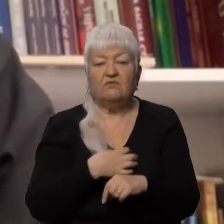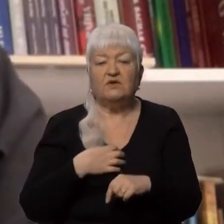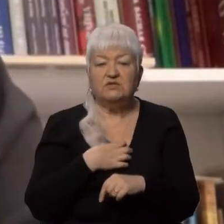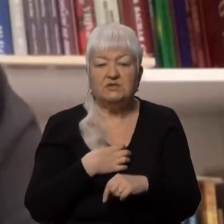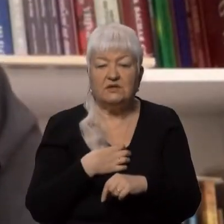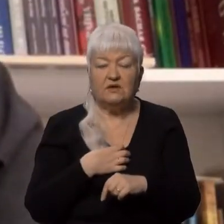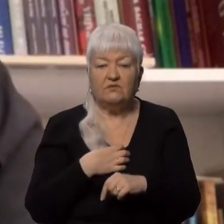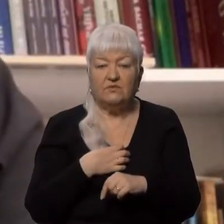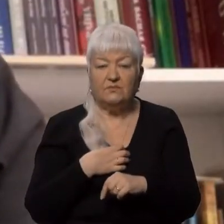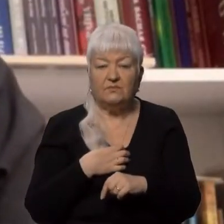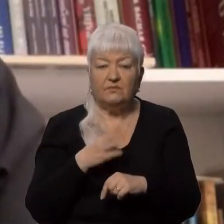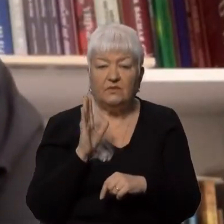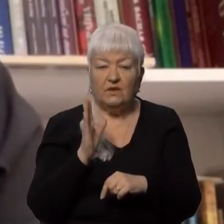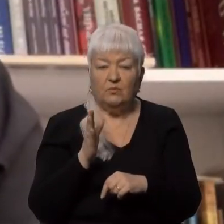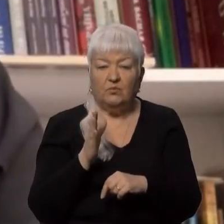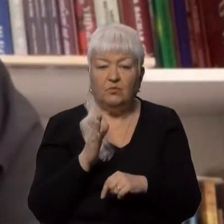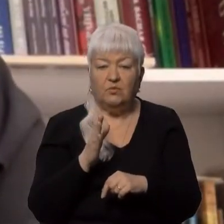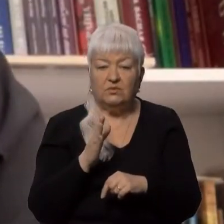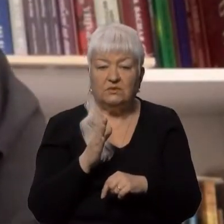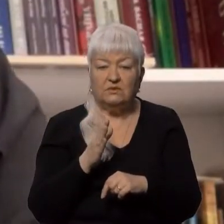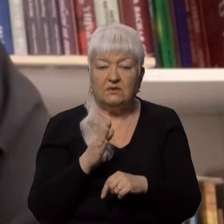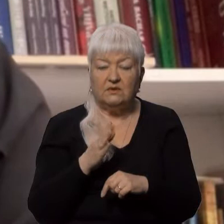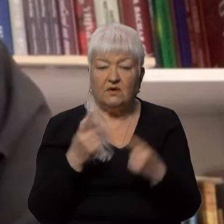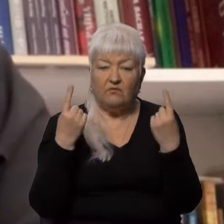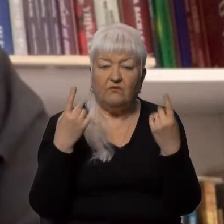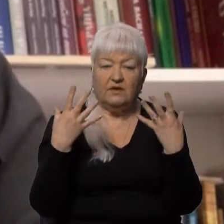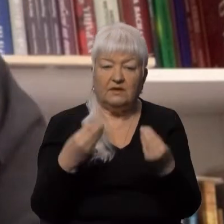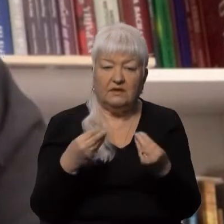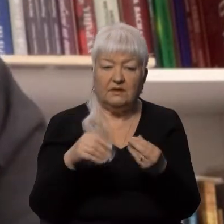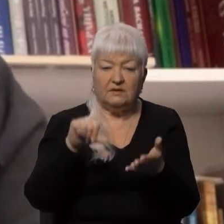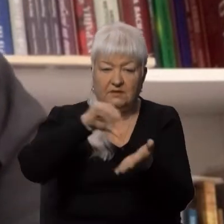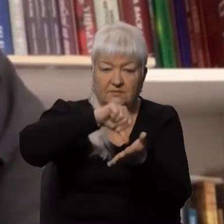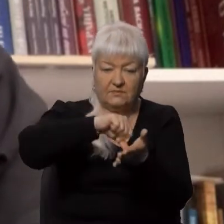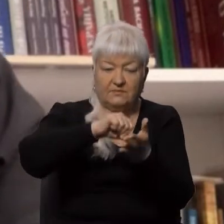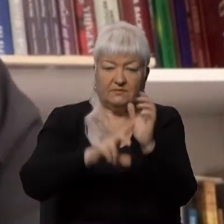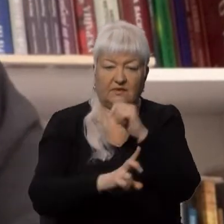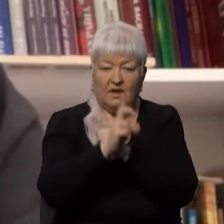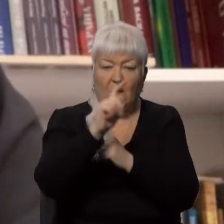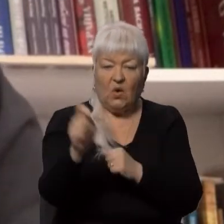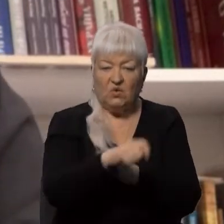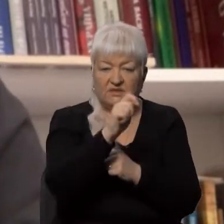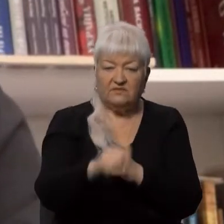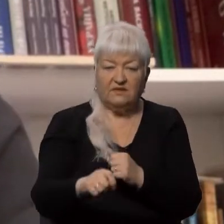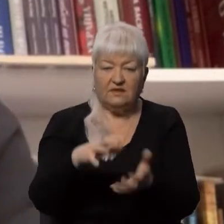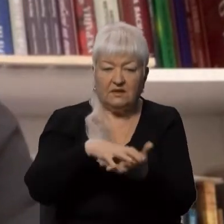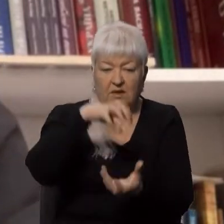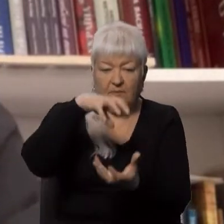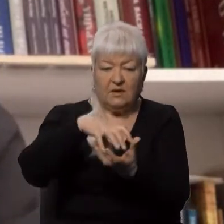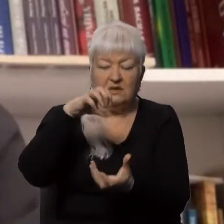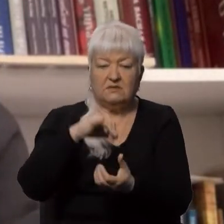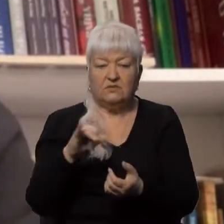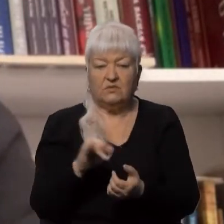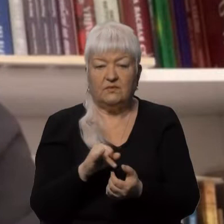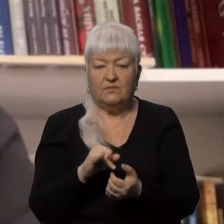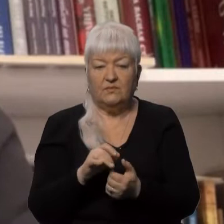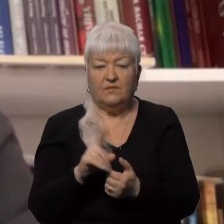бути в Великдень в храмі, освятити пасхальні приношення і, звичайно,